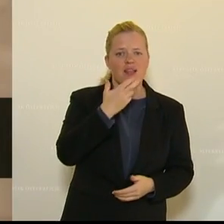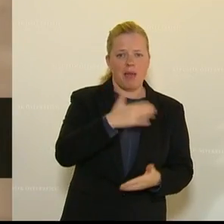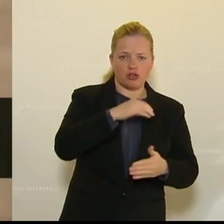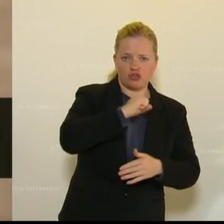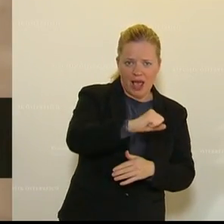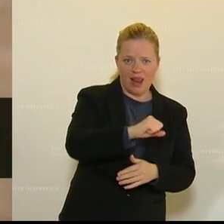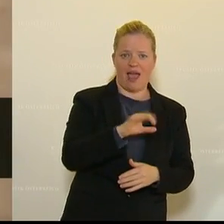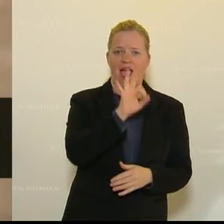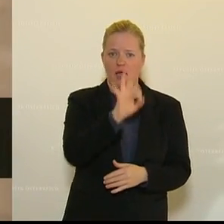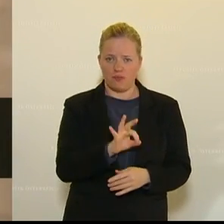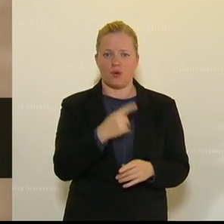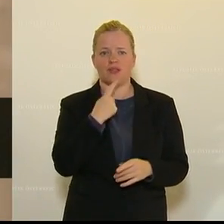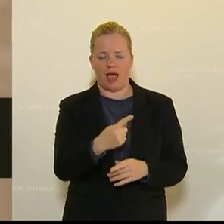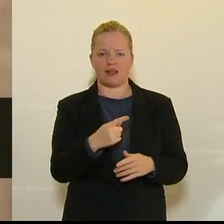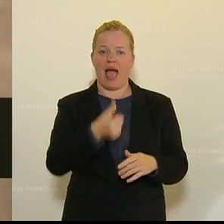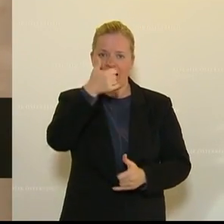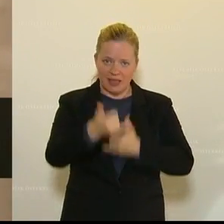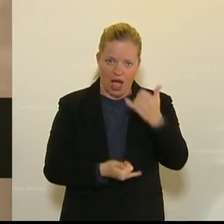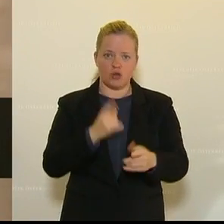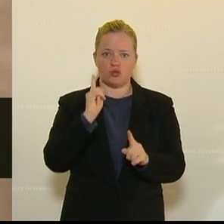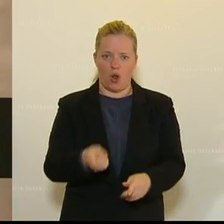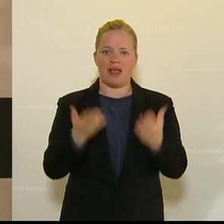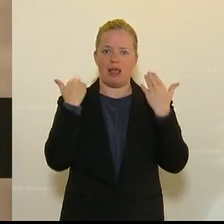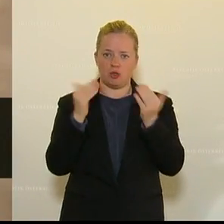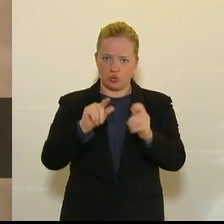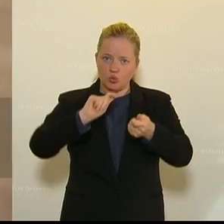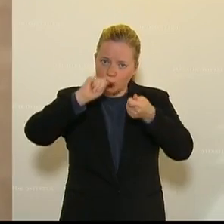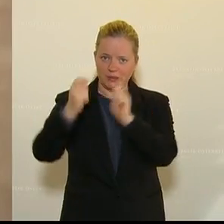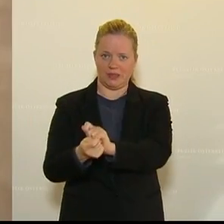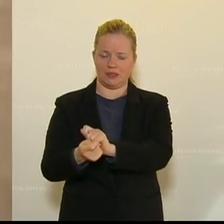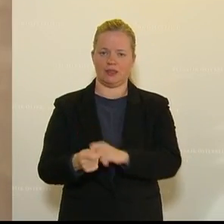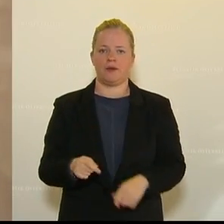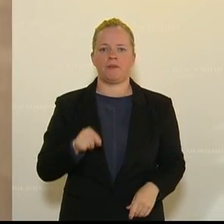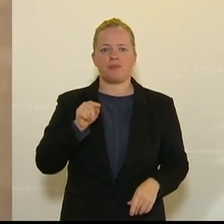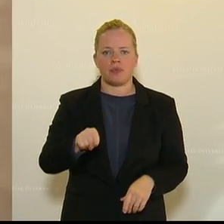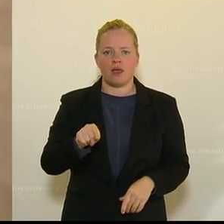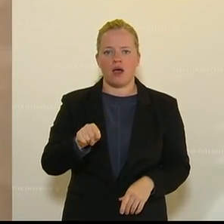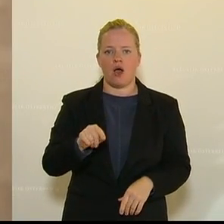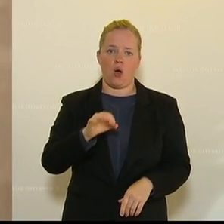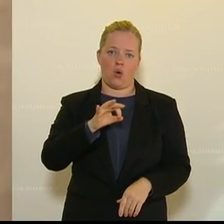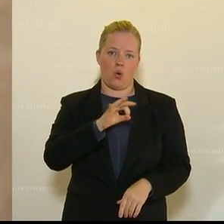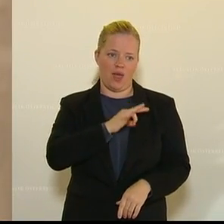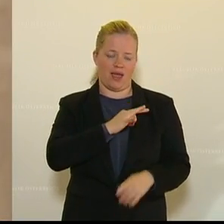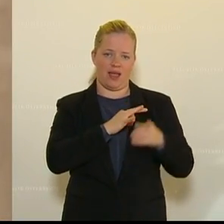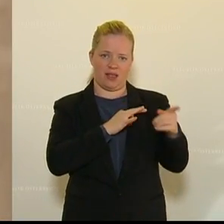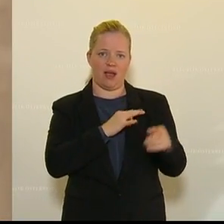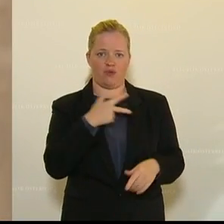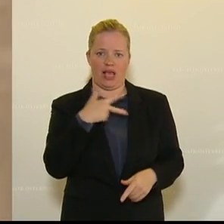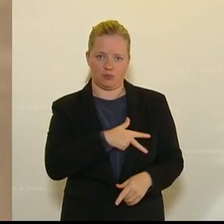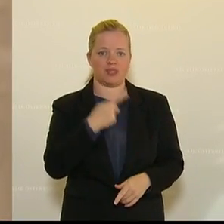Die Freiheitliche Partei sagt, es soll in einem Jahr der Klimaschutz umgesetzt werden. Die SPÖ, die Frau Kollegin Herr, sagt, sie findet die